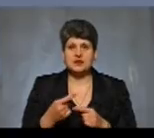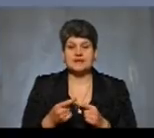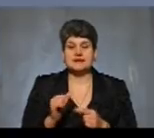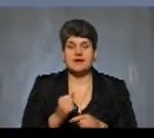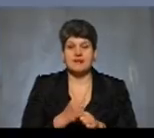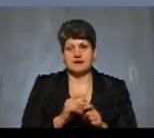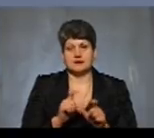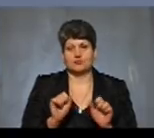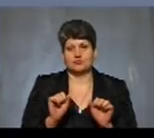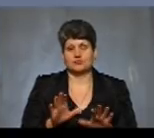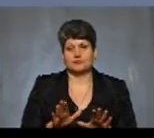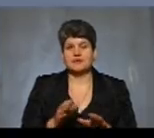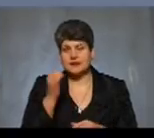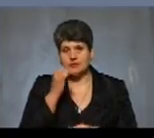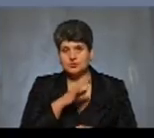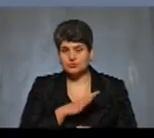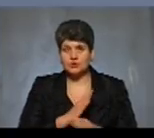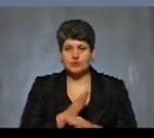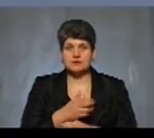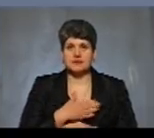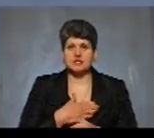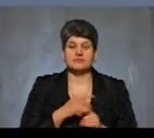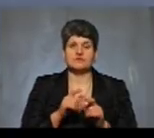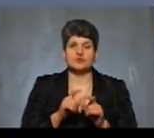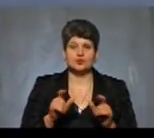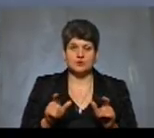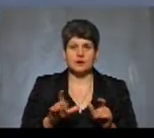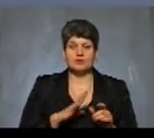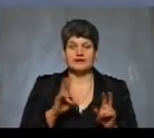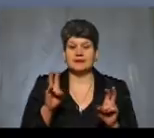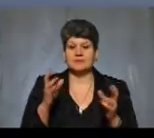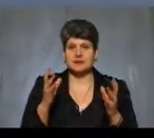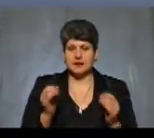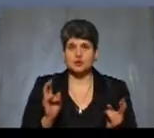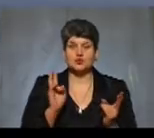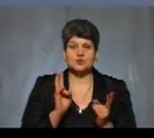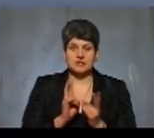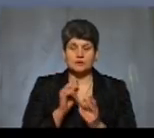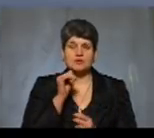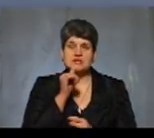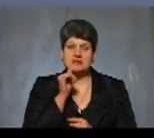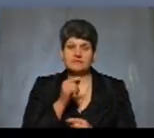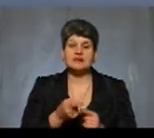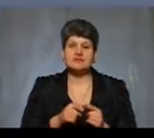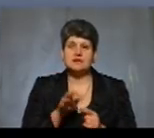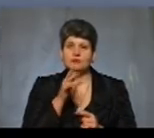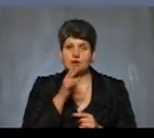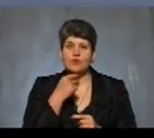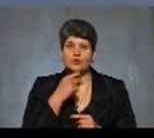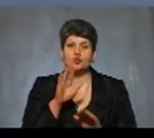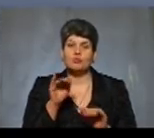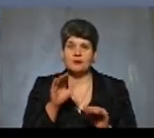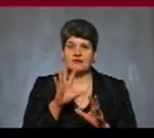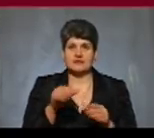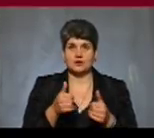Держлікслужба. Дякую, що були гости нашої студії. Це була програма «Тема дня». Зустрінемося завтра оцій же порі. Кажу вам до побачення і